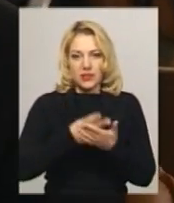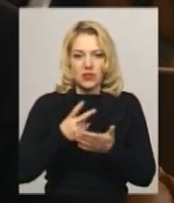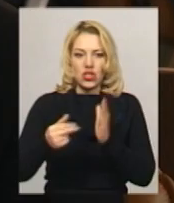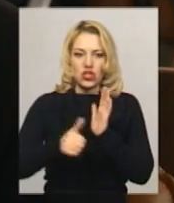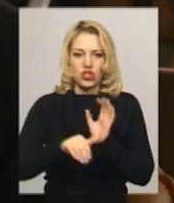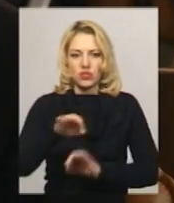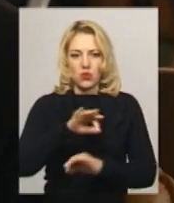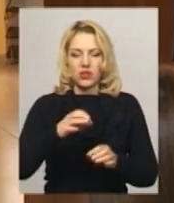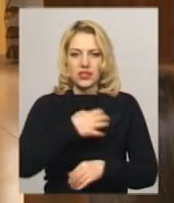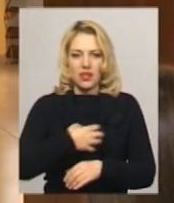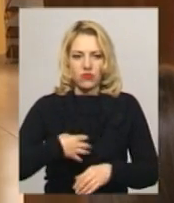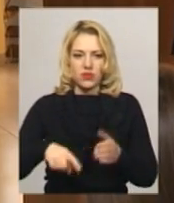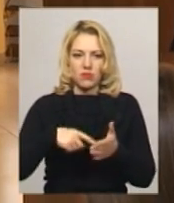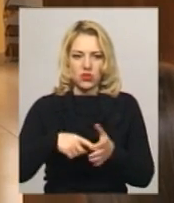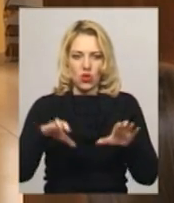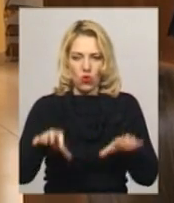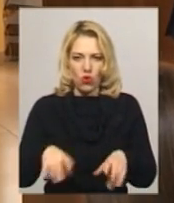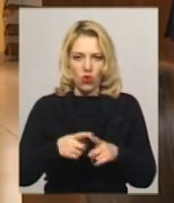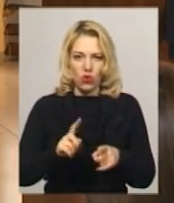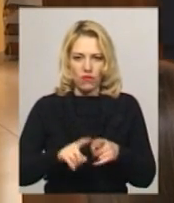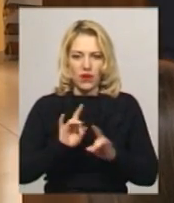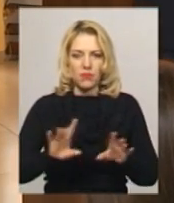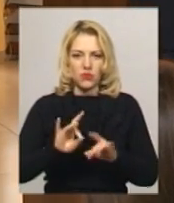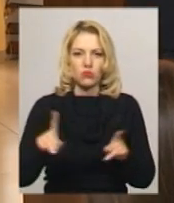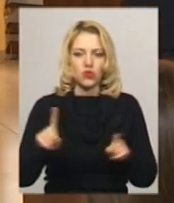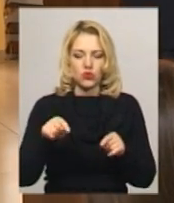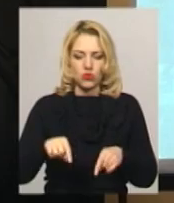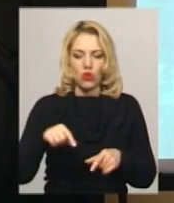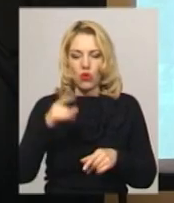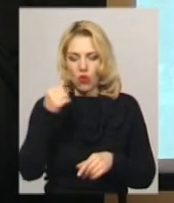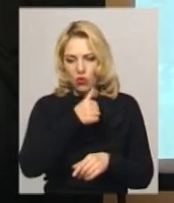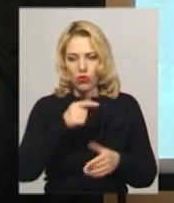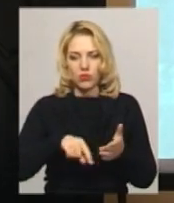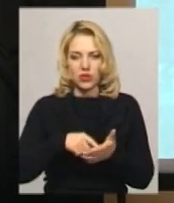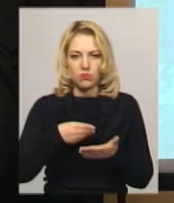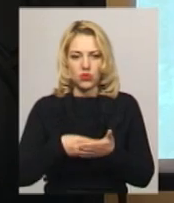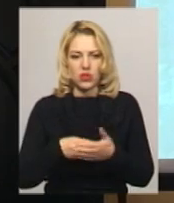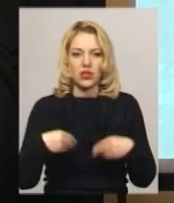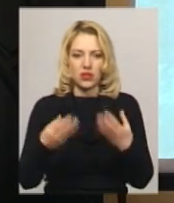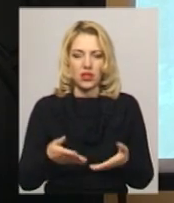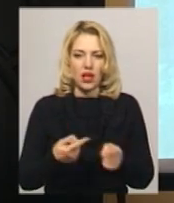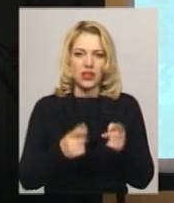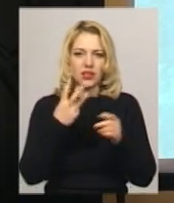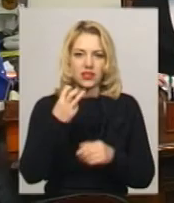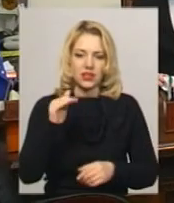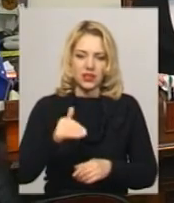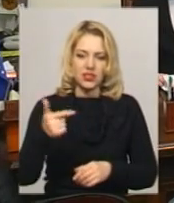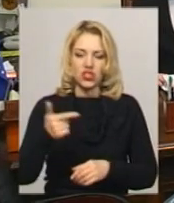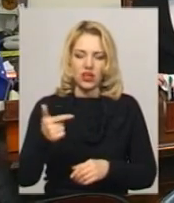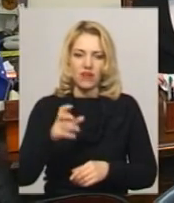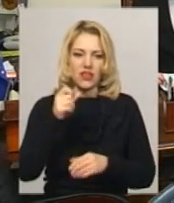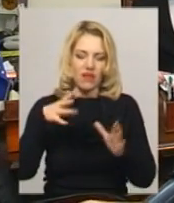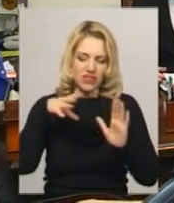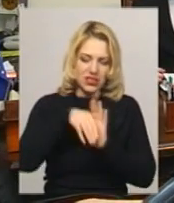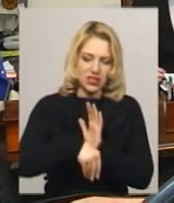проєктів. Славутський міський голова Василь Сидор повідомив, цього року з бюджету міста надали 300 тисяч гривень на втілення молодіжних проєктів. Нам дуже